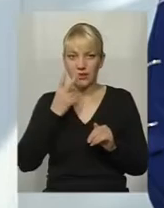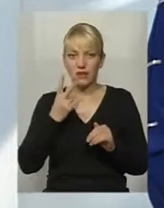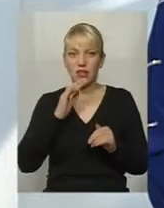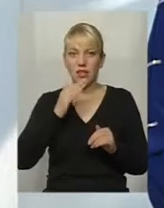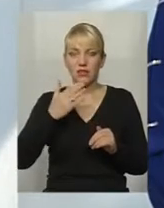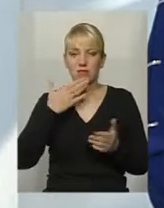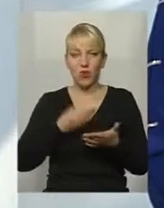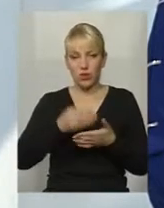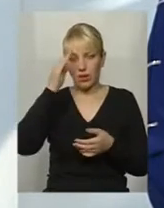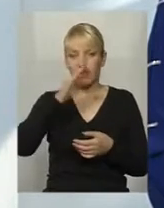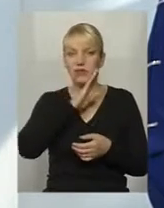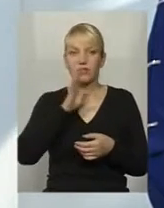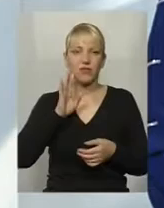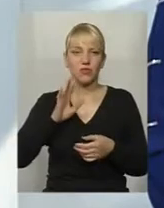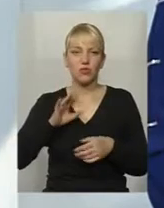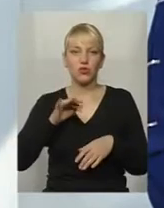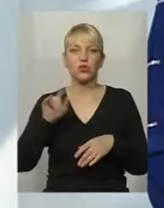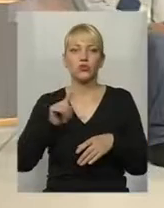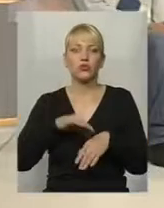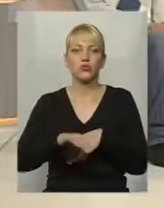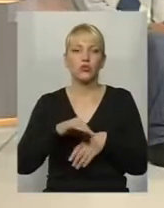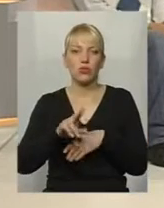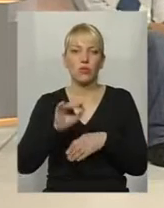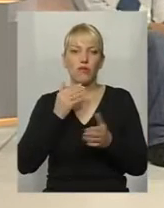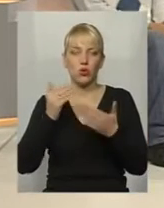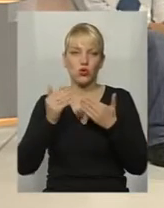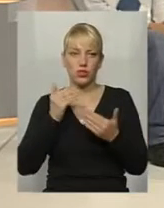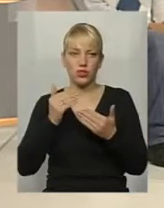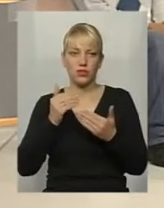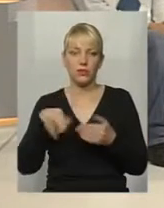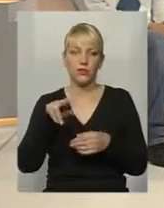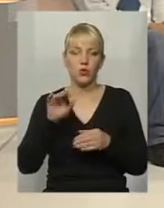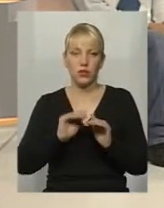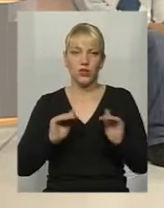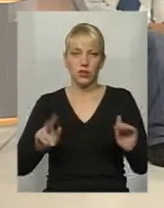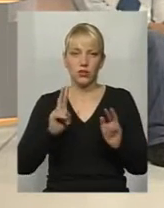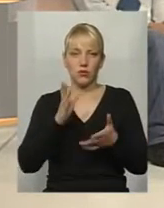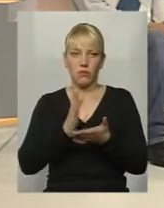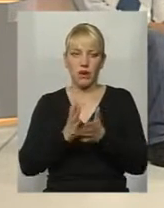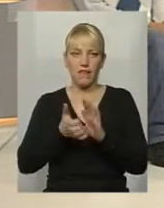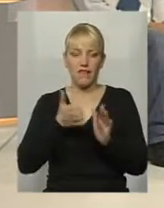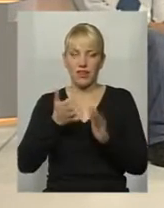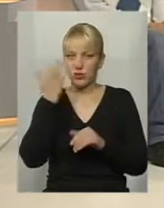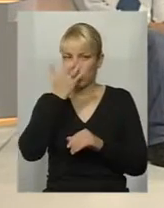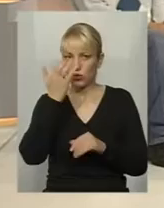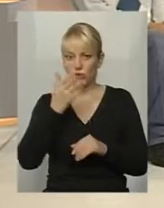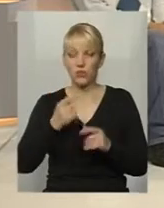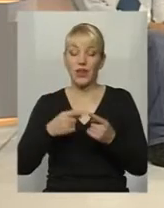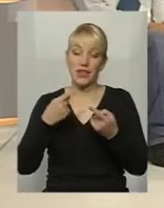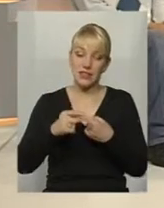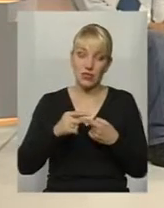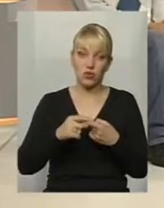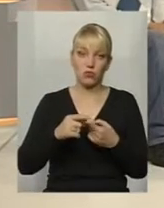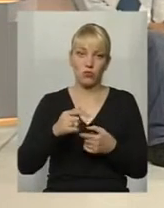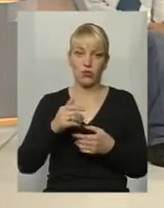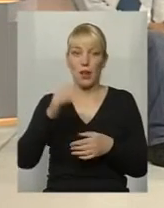своїх батьків, досить жорстокі по відношенню до дітей, які мають вади зору. З іншого боку, батьки